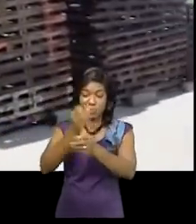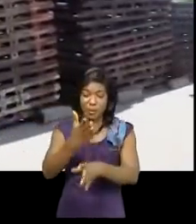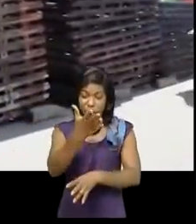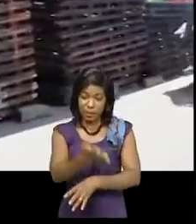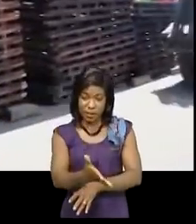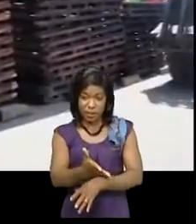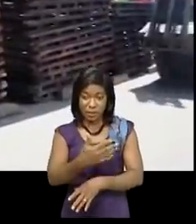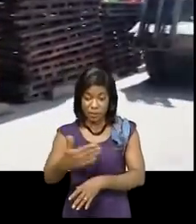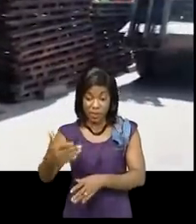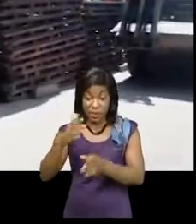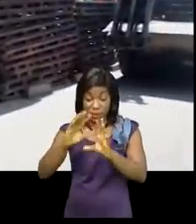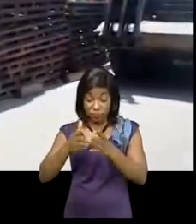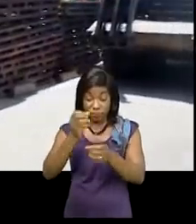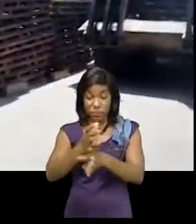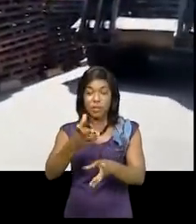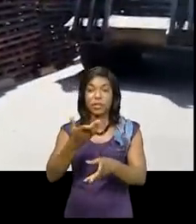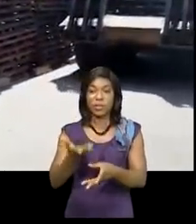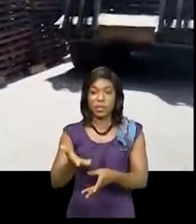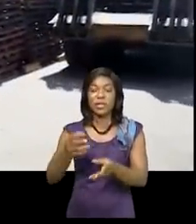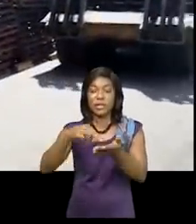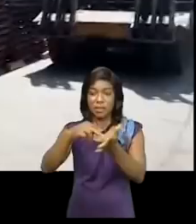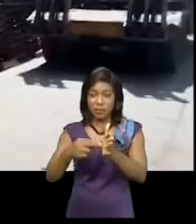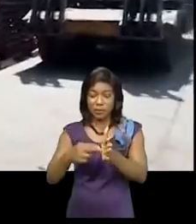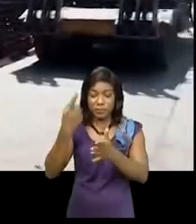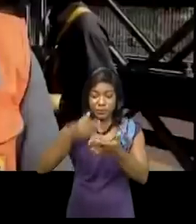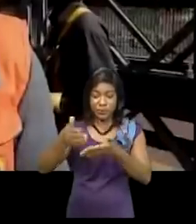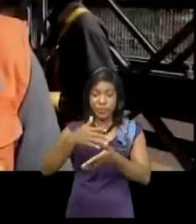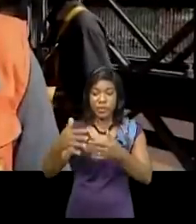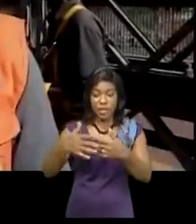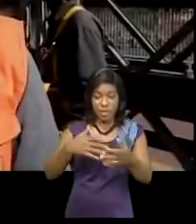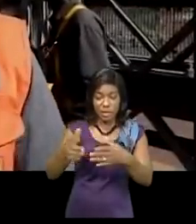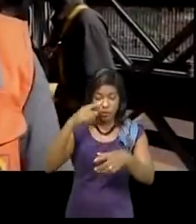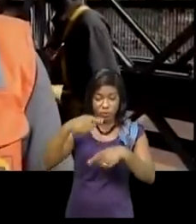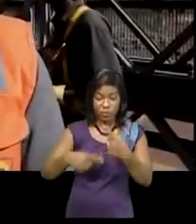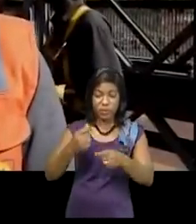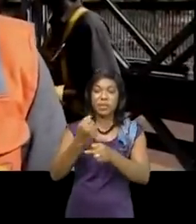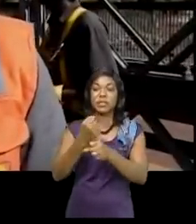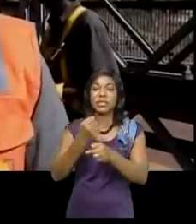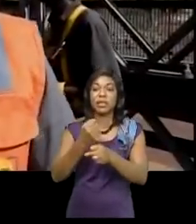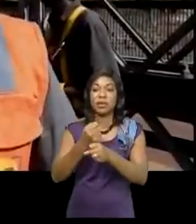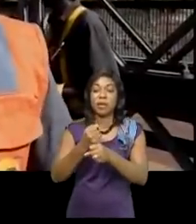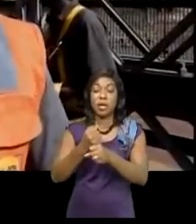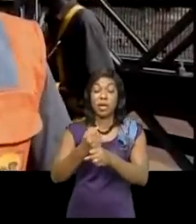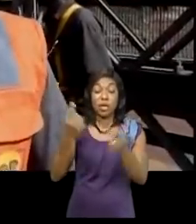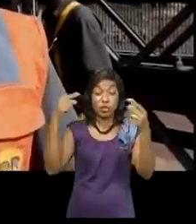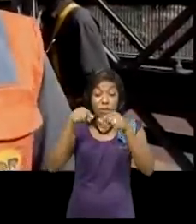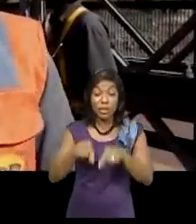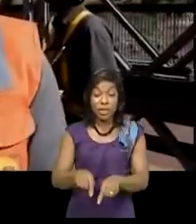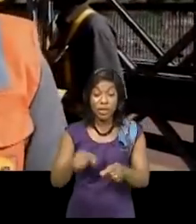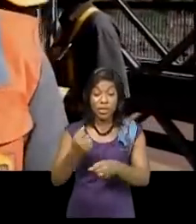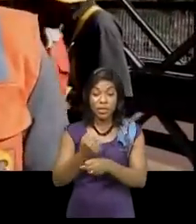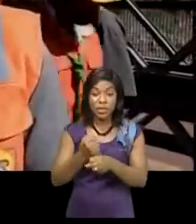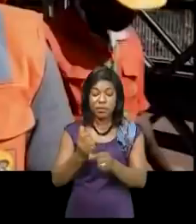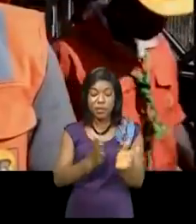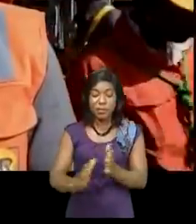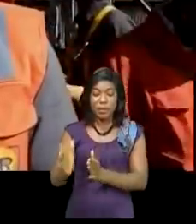toujours à rendre un peu légère la structure pour nous permettre de commencer les travaux proprement. Parce que jusque-là, nous sommes dans les travaux